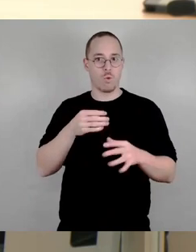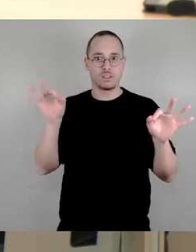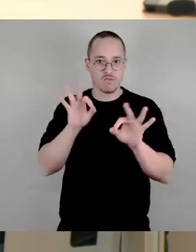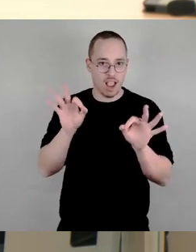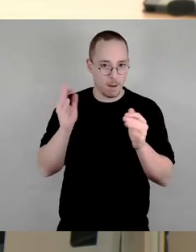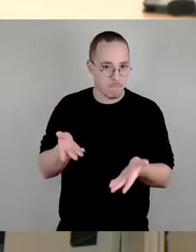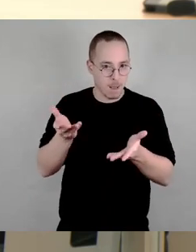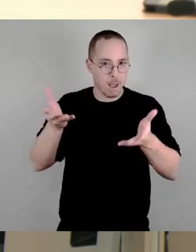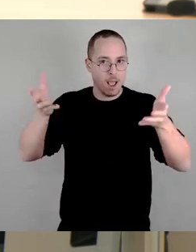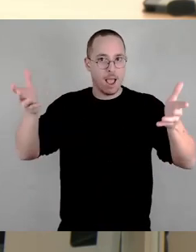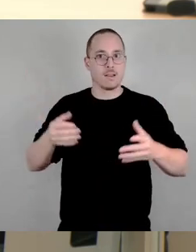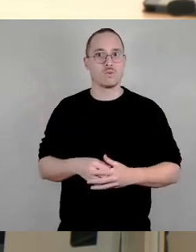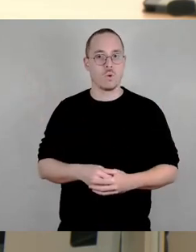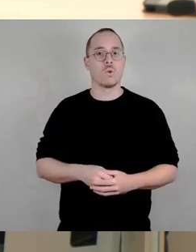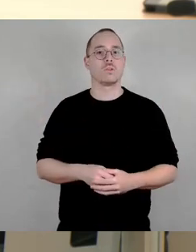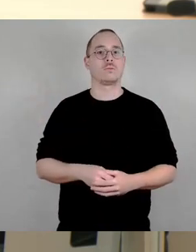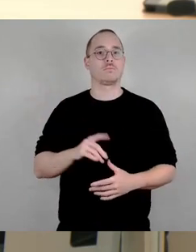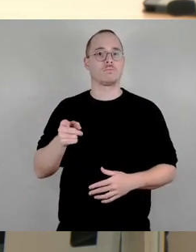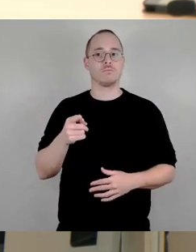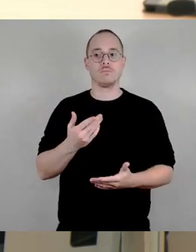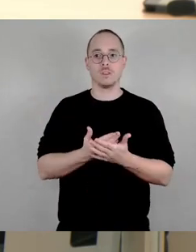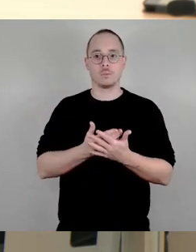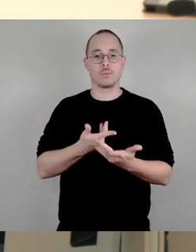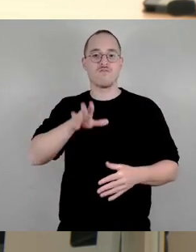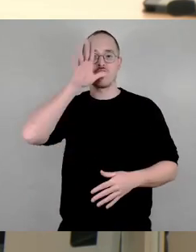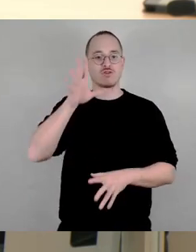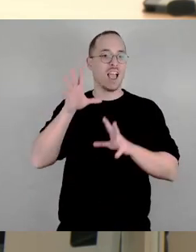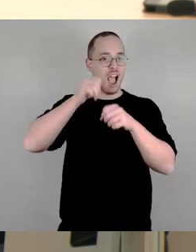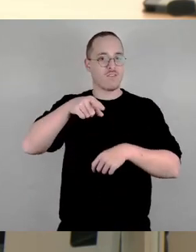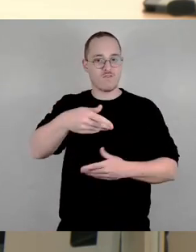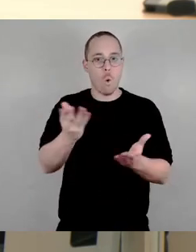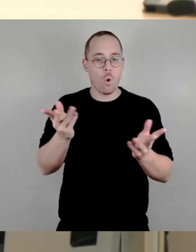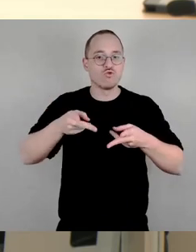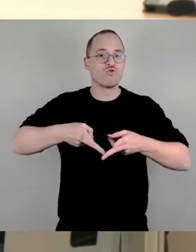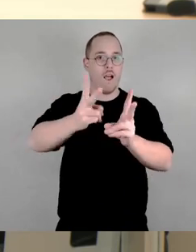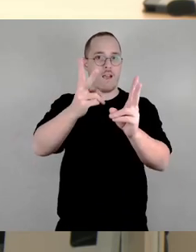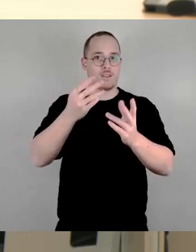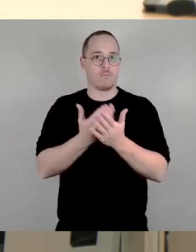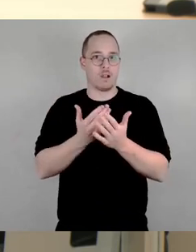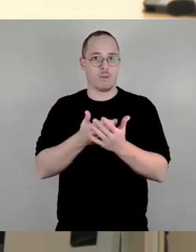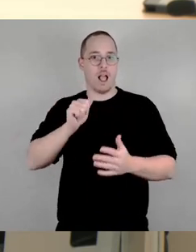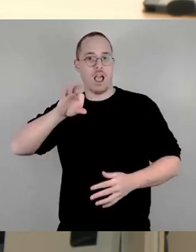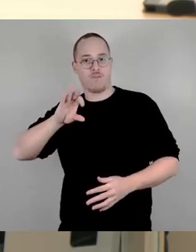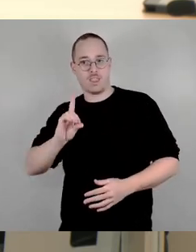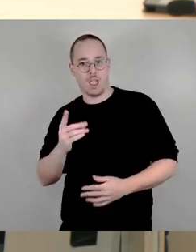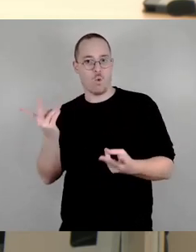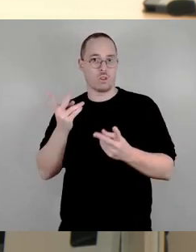Straßen, die weitere Radikalisierung der AfD und sonstiger extrem rechter und verfassungsfeindliche Organisationen. Diese Entwicklung sollten wir nicht mit